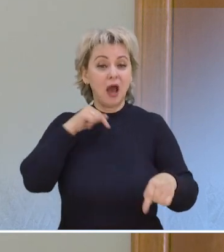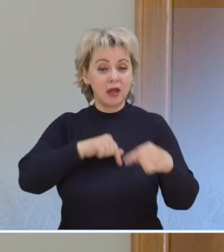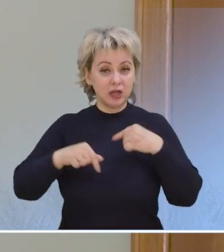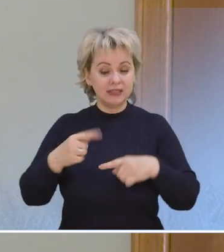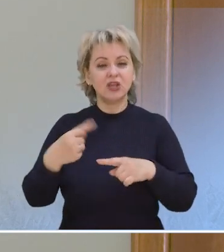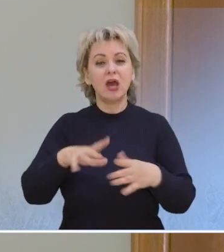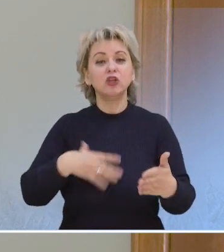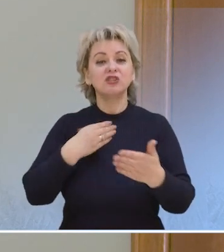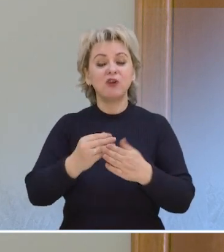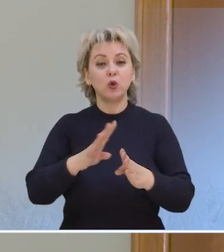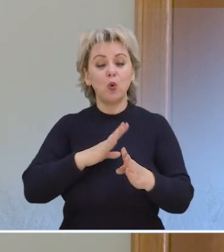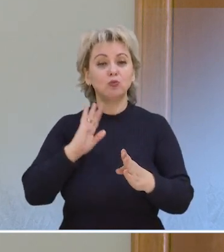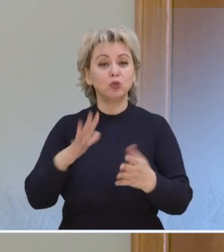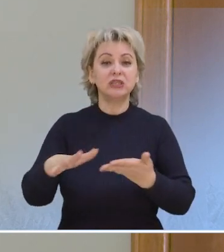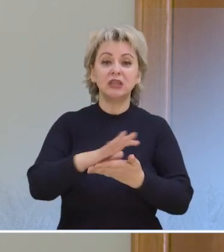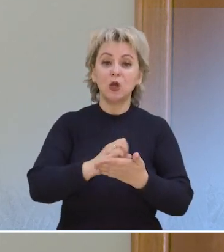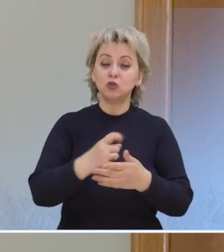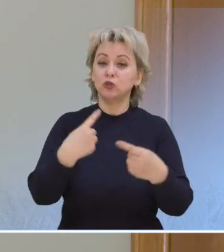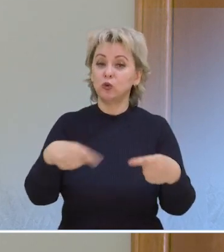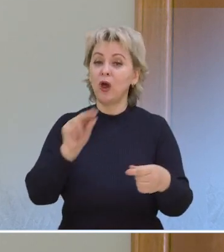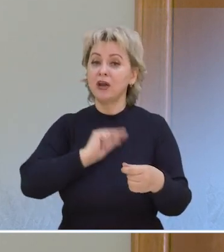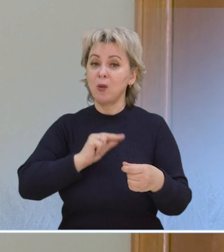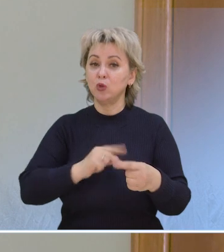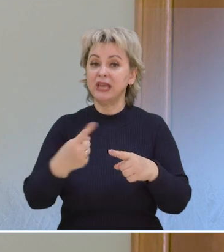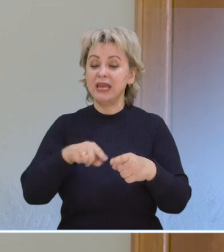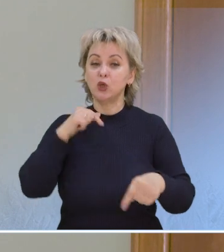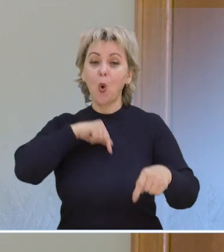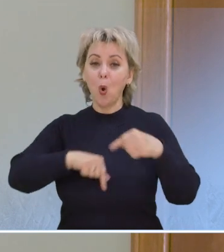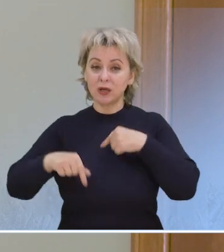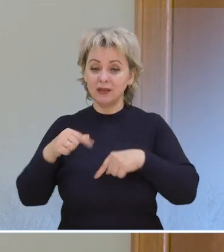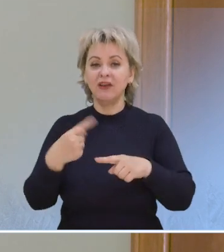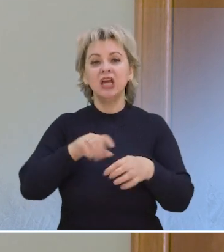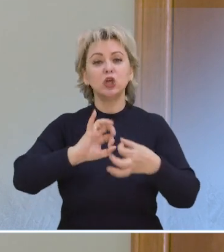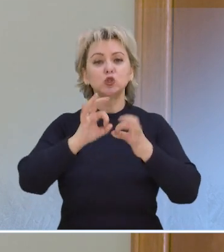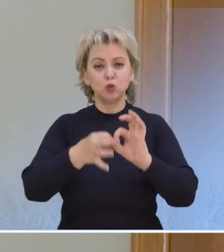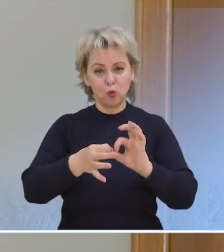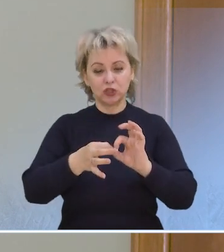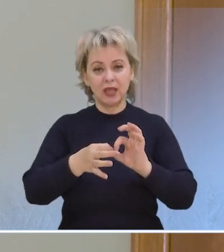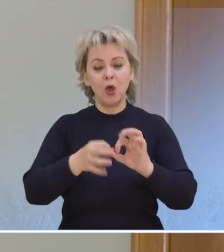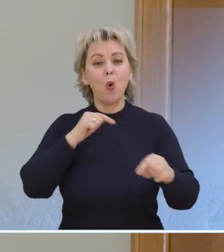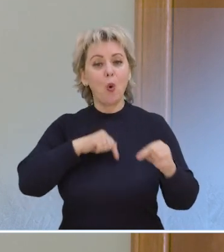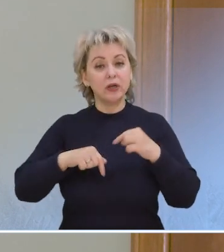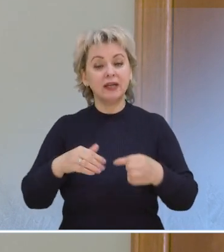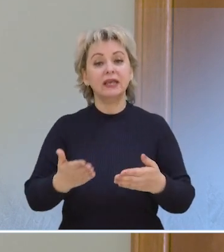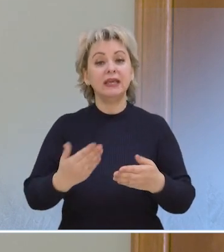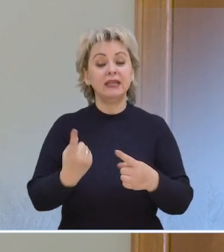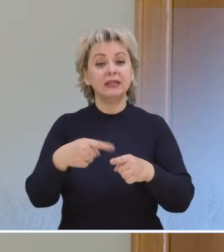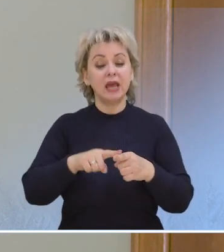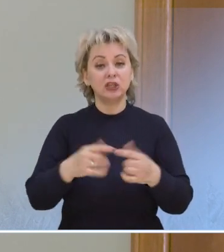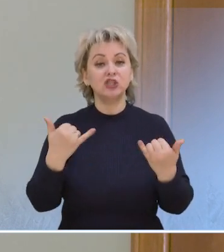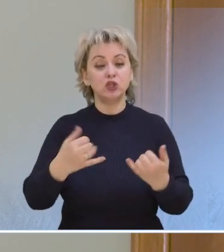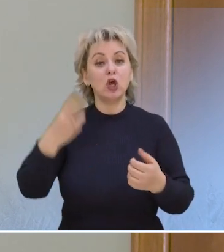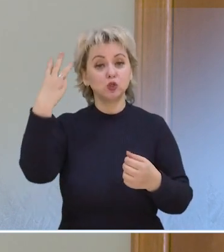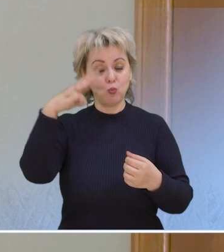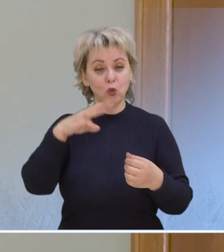опущение кишечника. А это, в свою очередь, приведет уже к нарушению работы этих органов, потому что это довольно сложные органы. Кроме того, например,